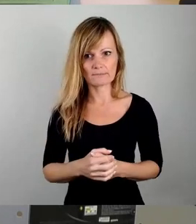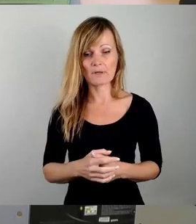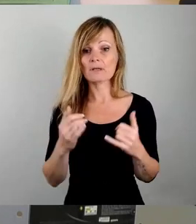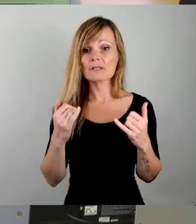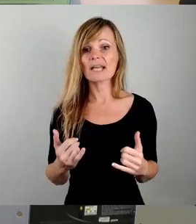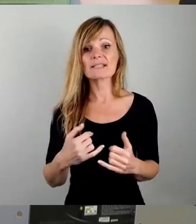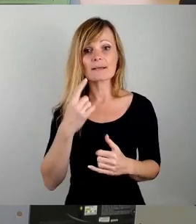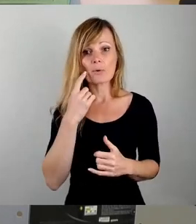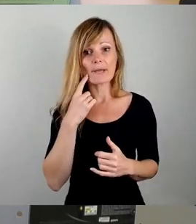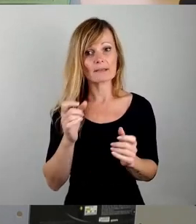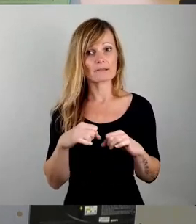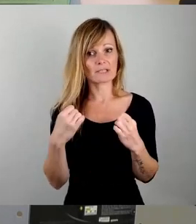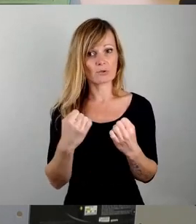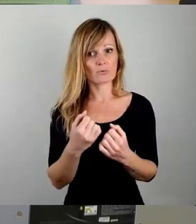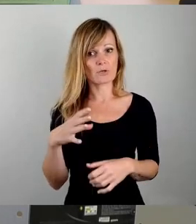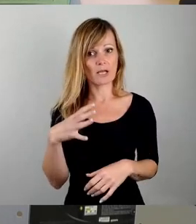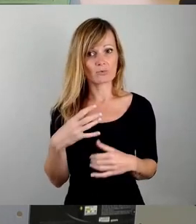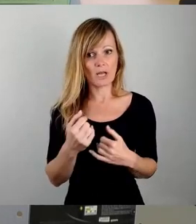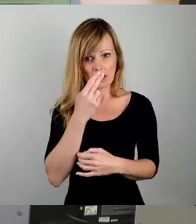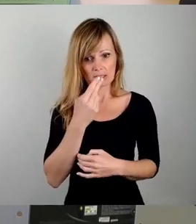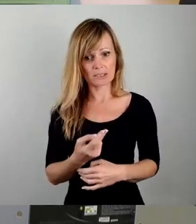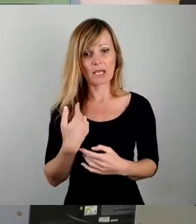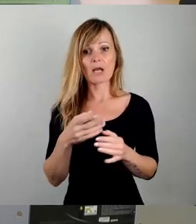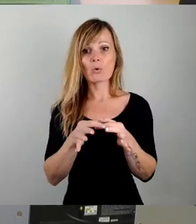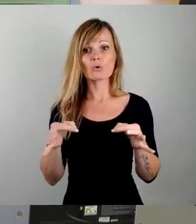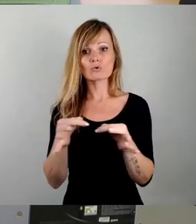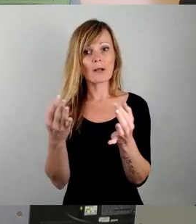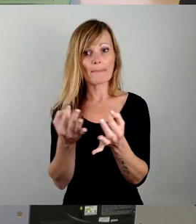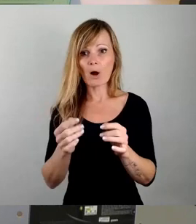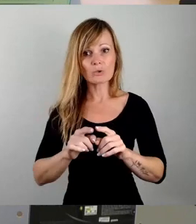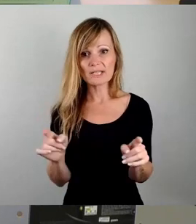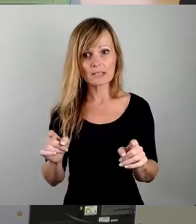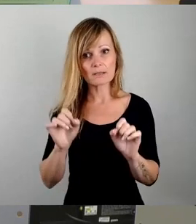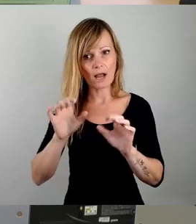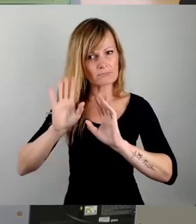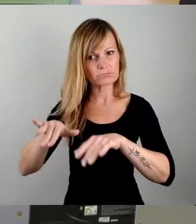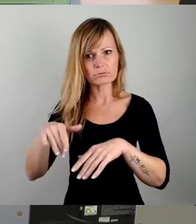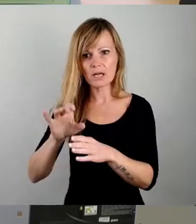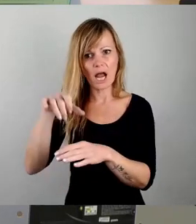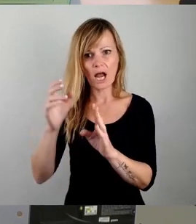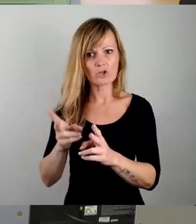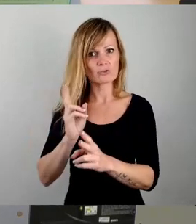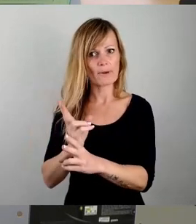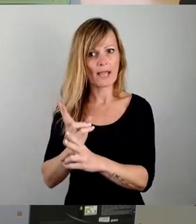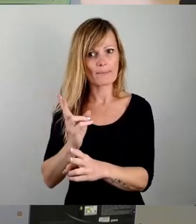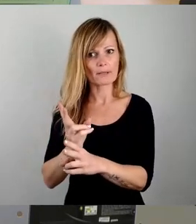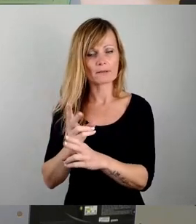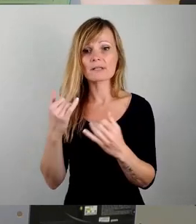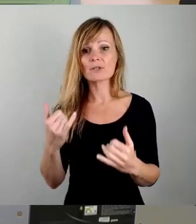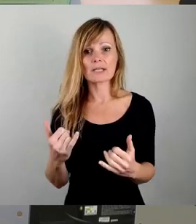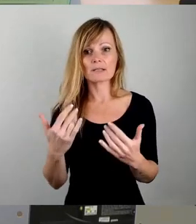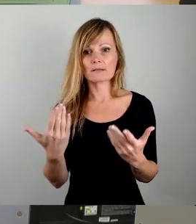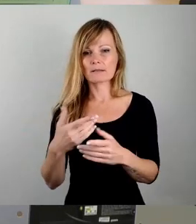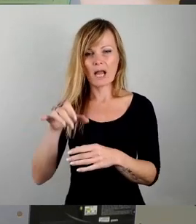das, solange die Grundstücke nicht gebraucht werden, können da die Garagen verbleiben. Und man sollte jetzt nicht die